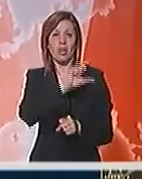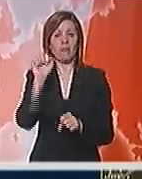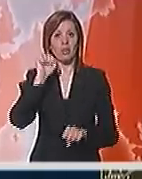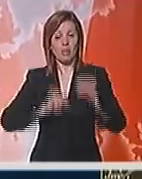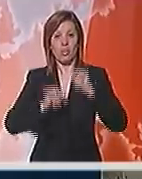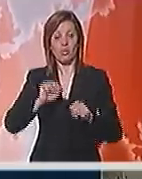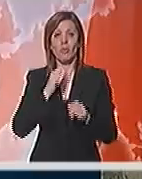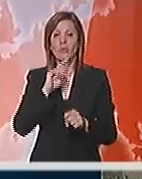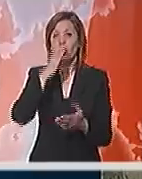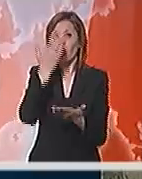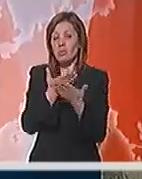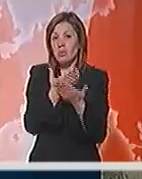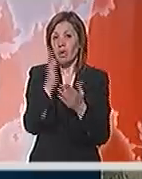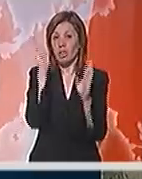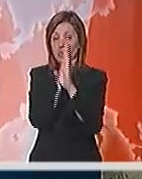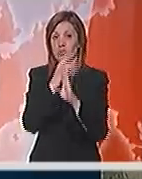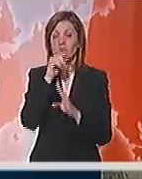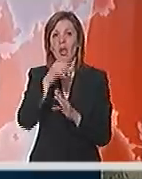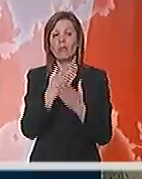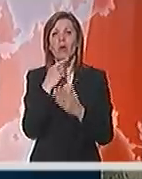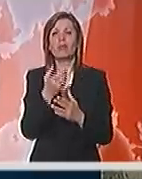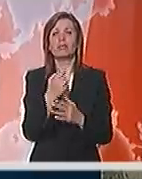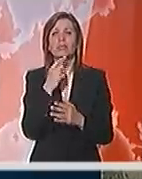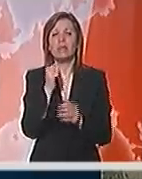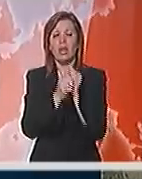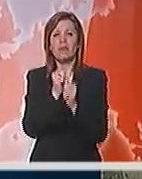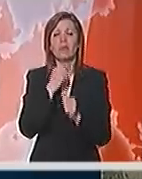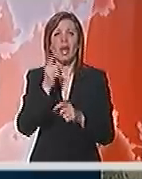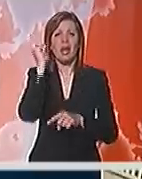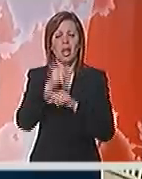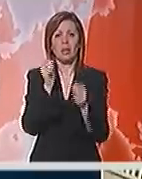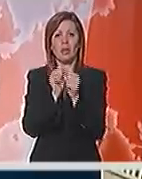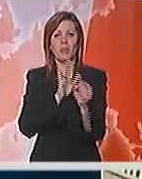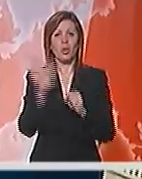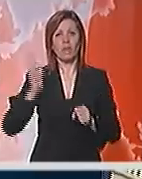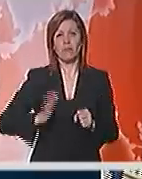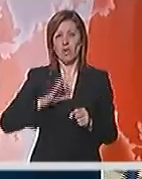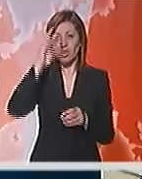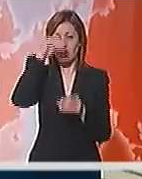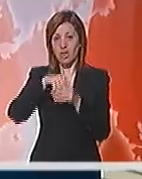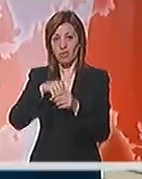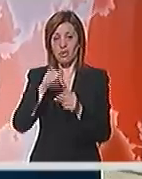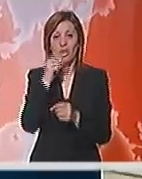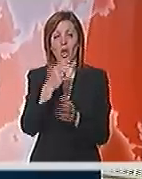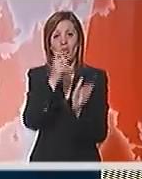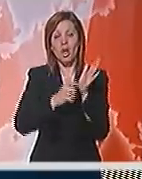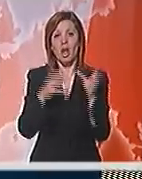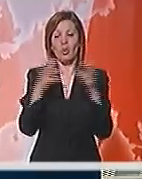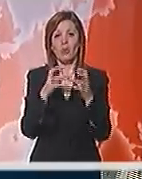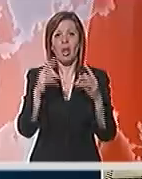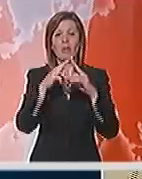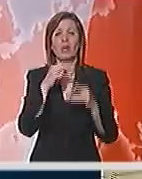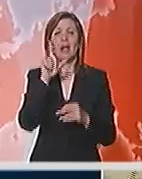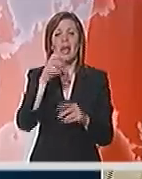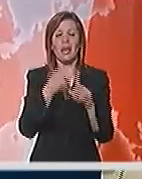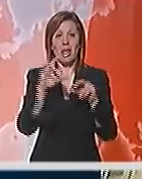postupak zbog osnovane sumnje da je izvršio krivično delo ratnih zločin protiv civilnog stanovništva kao član grupe Antona